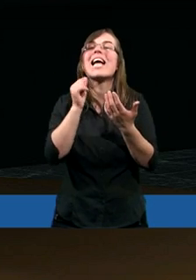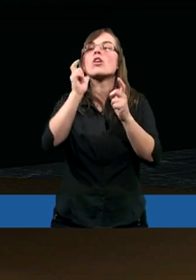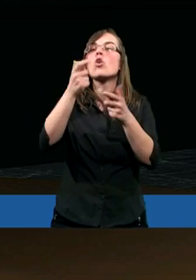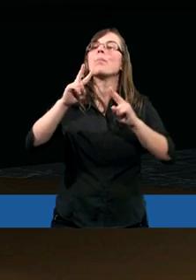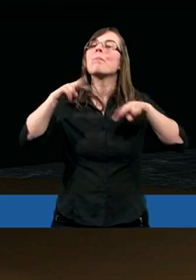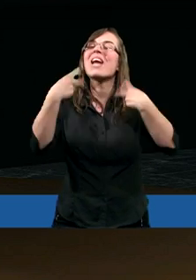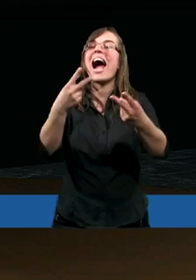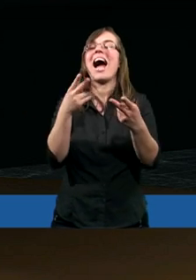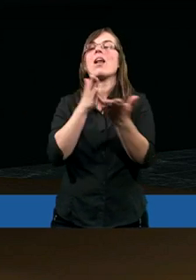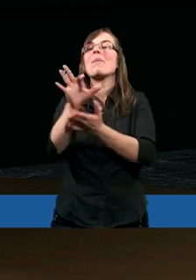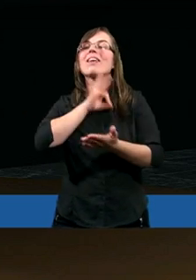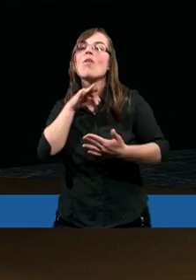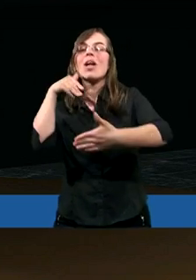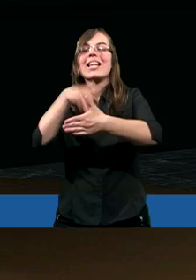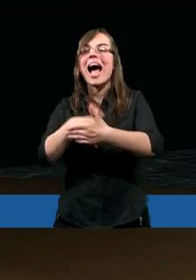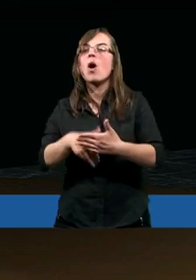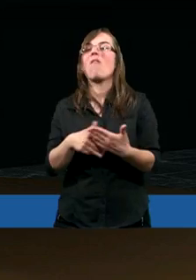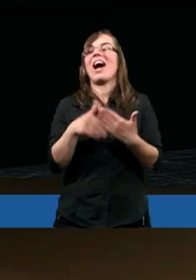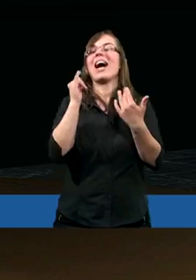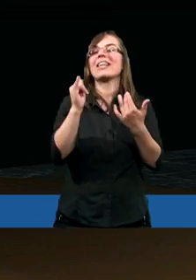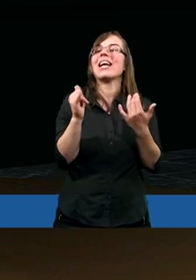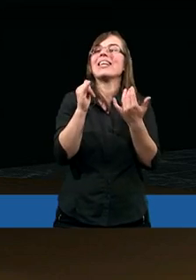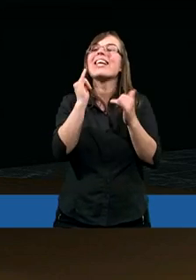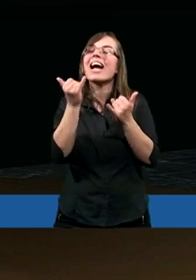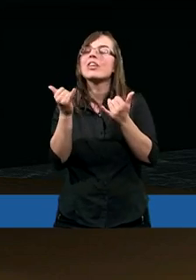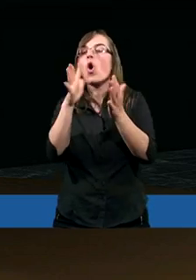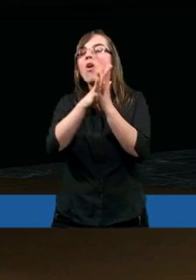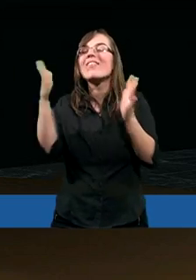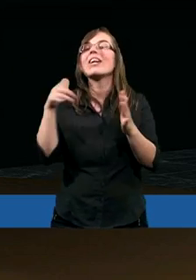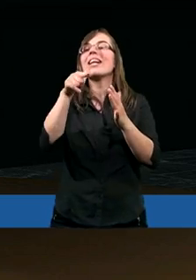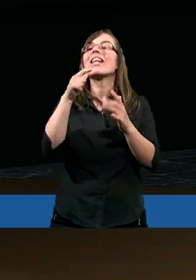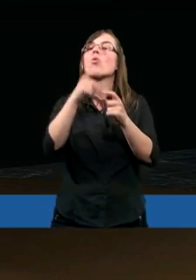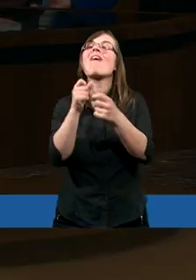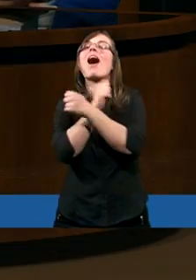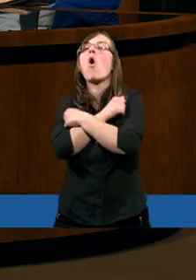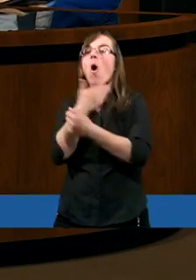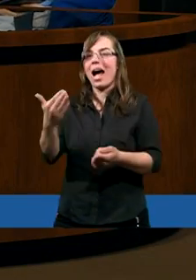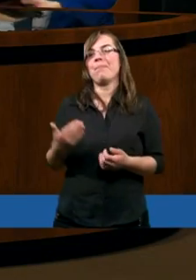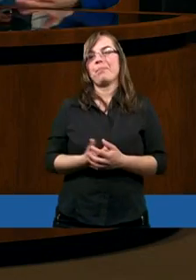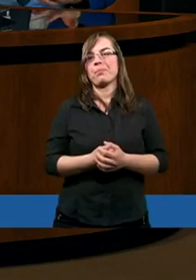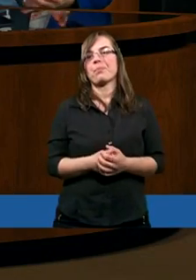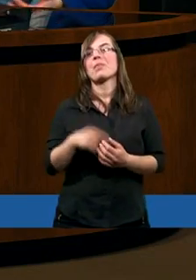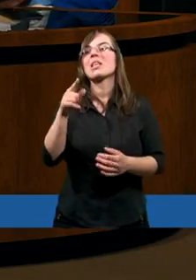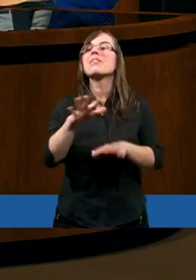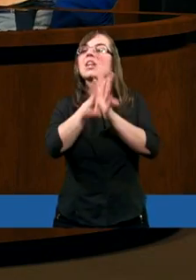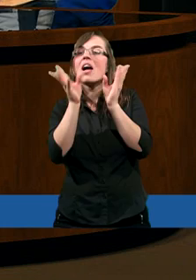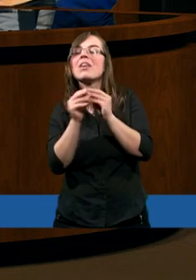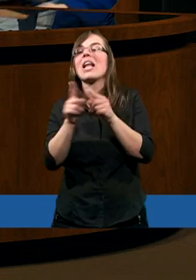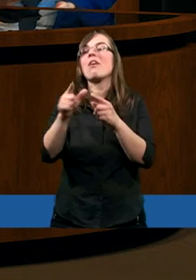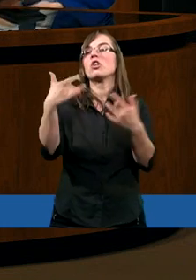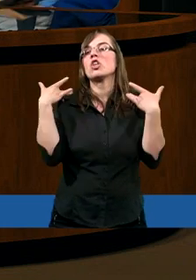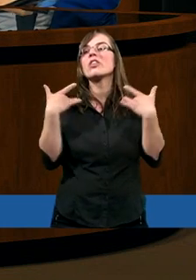mówić, to nie robi to takiego wrażenia. Pomnażając te cechy, ogóle żyjąc po